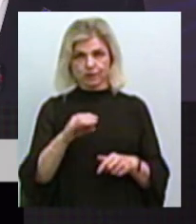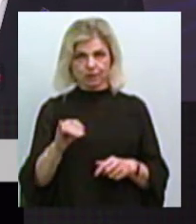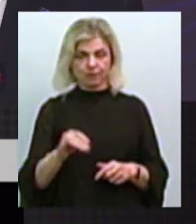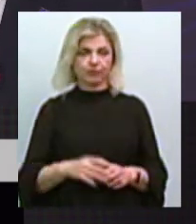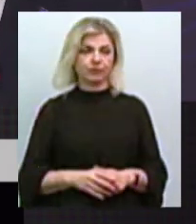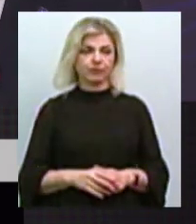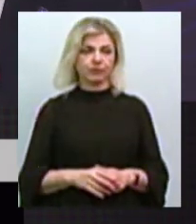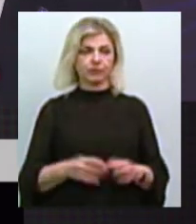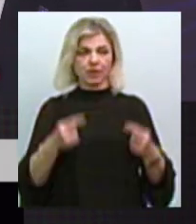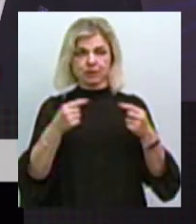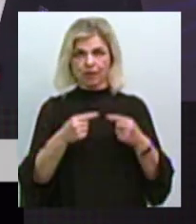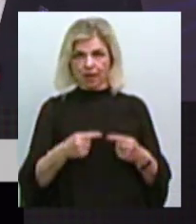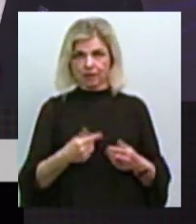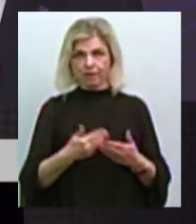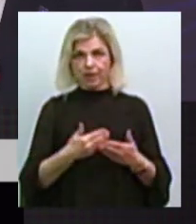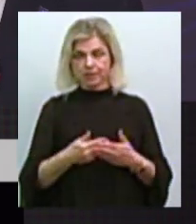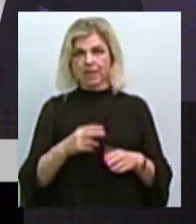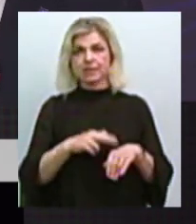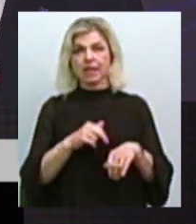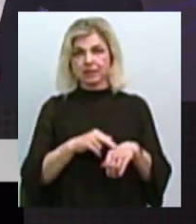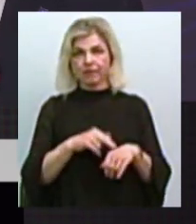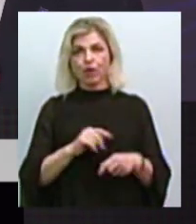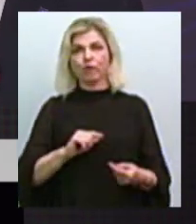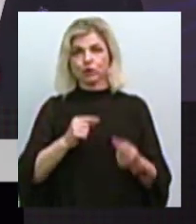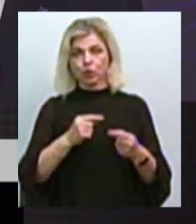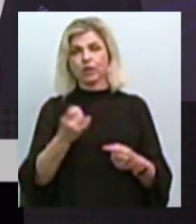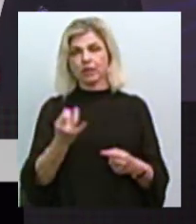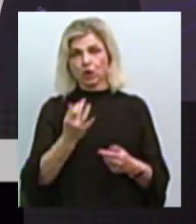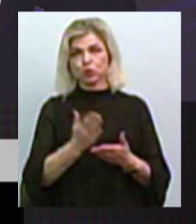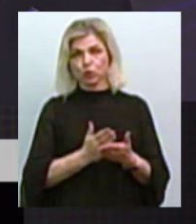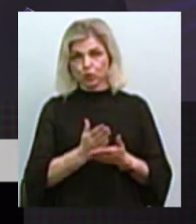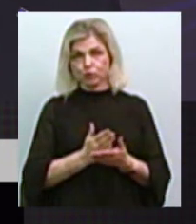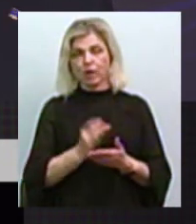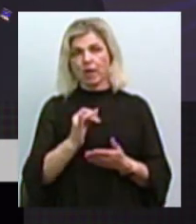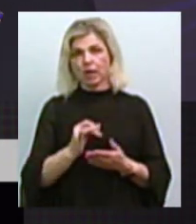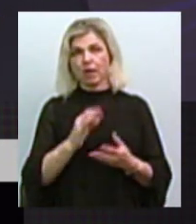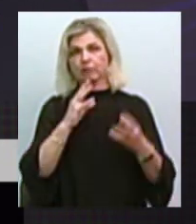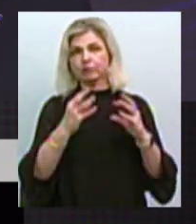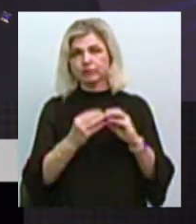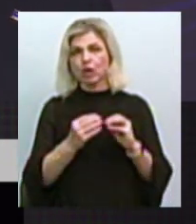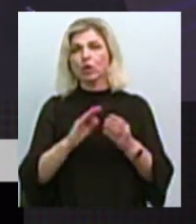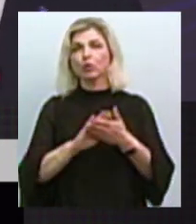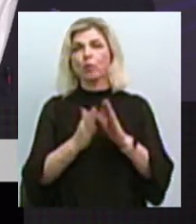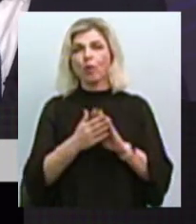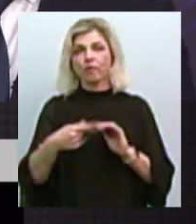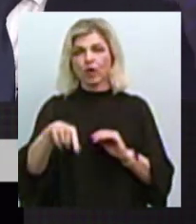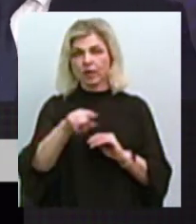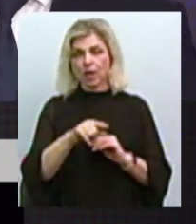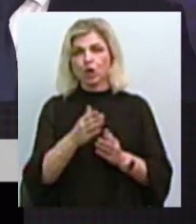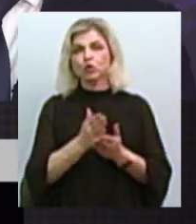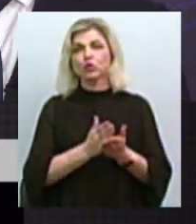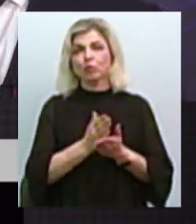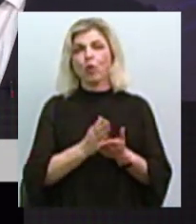Згідно версії слідства, супереч інтересам служби, діючи за попередню змову із невстановленими службовими особами